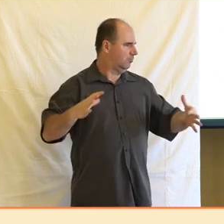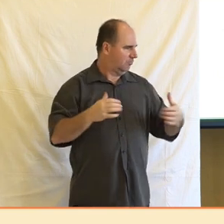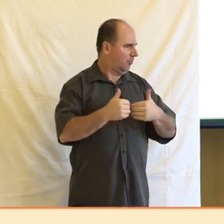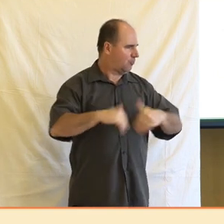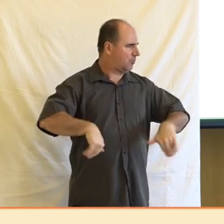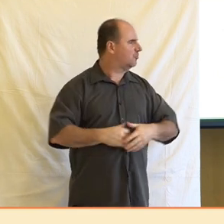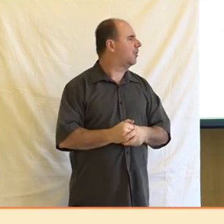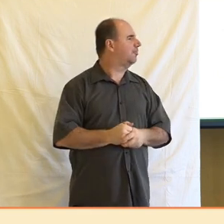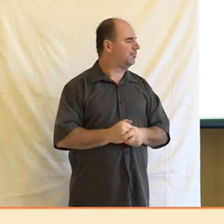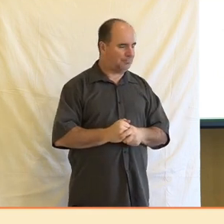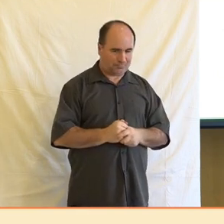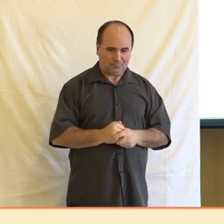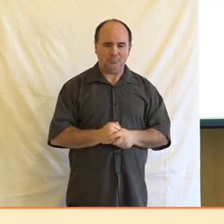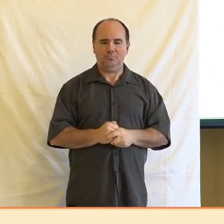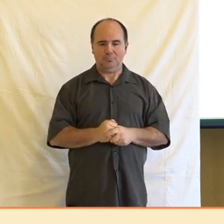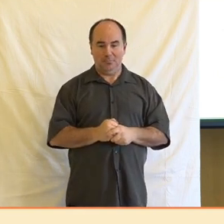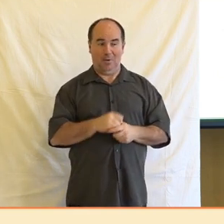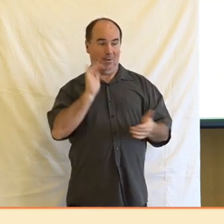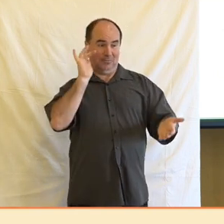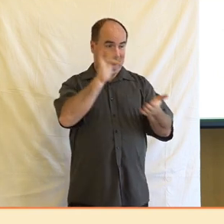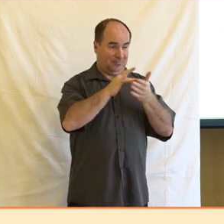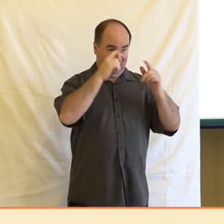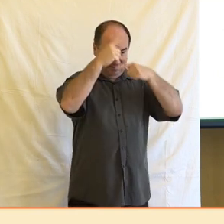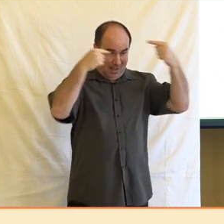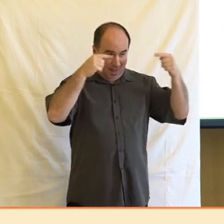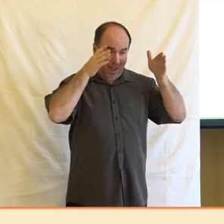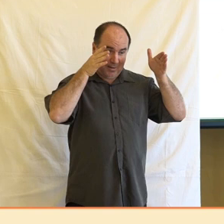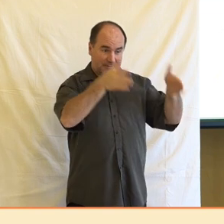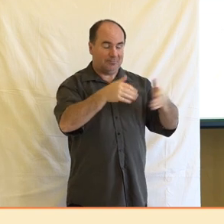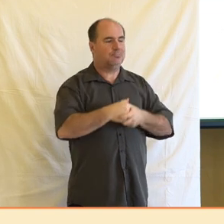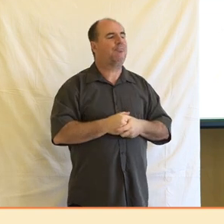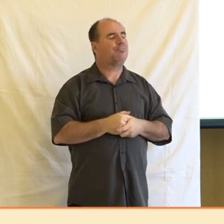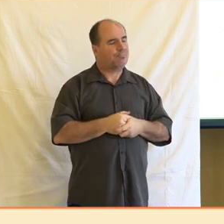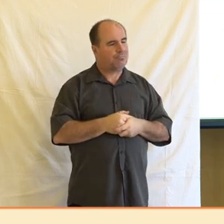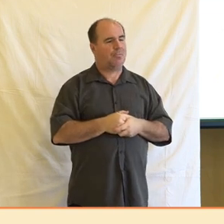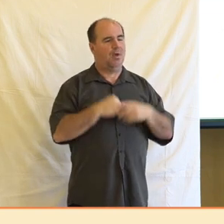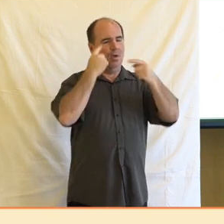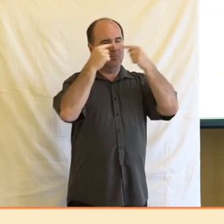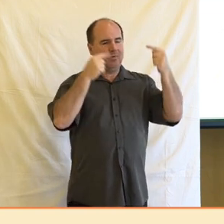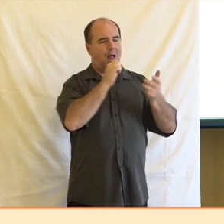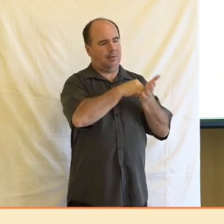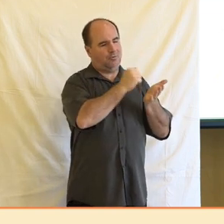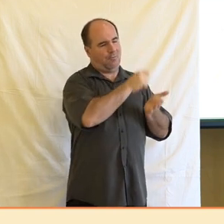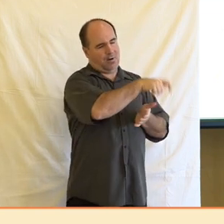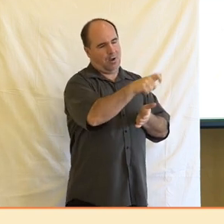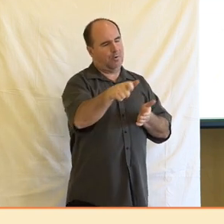Dále jsme se také zaměřili na jejich vzdělání. tady je vidět, že ať se mluví o tom, že